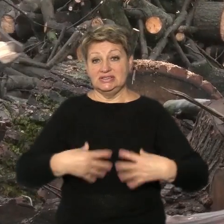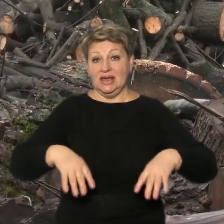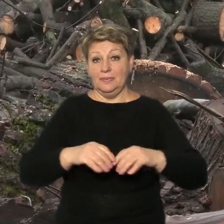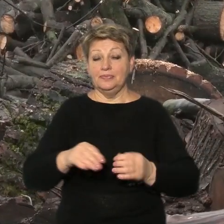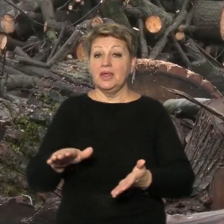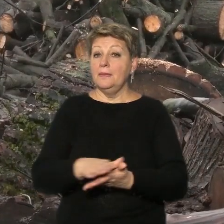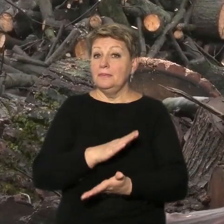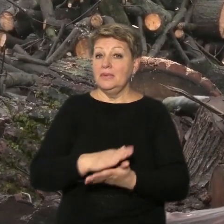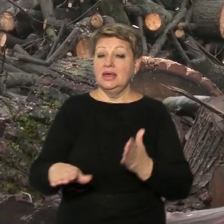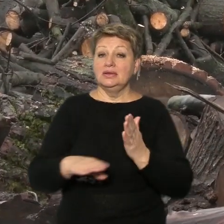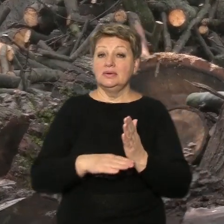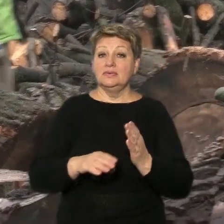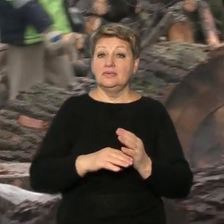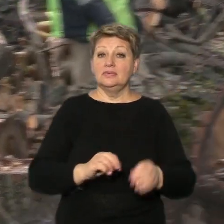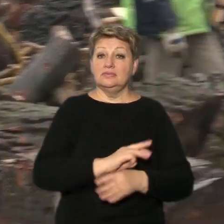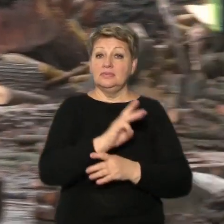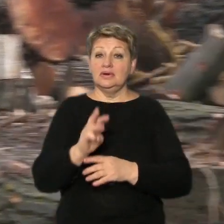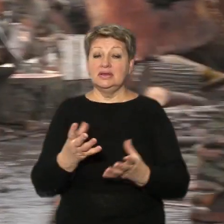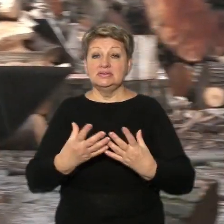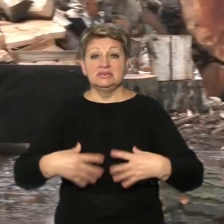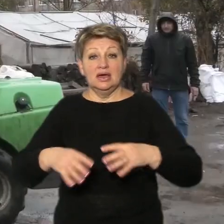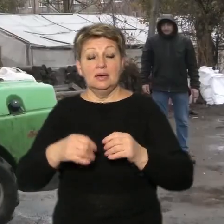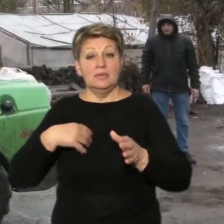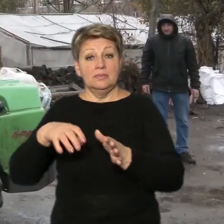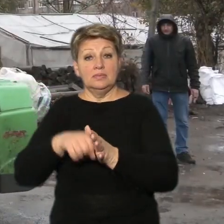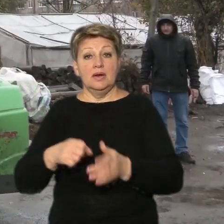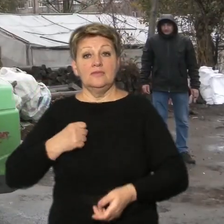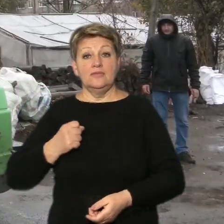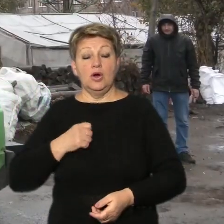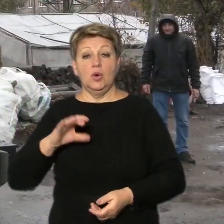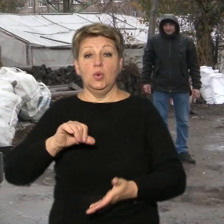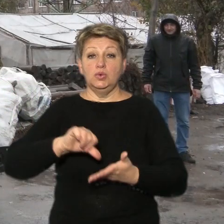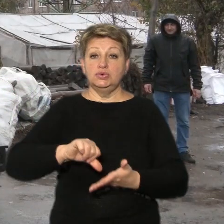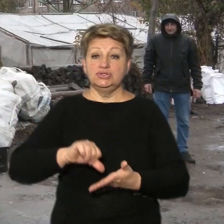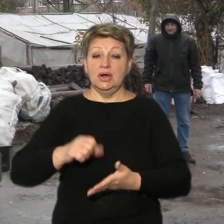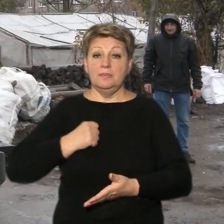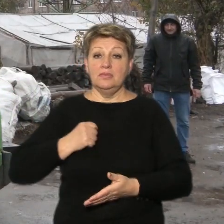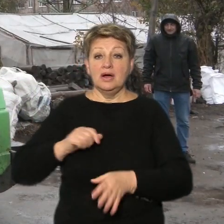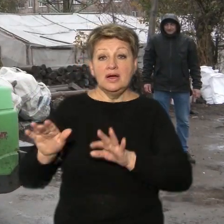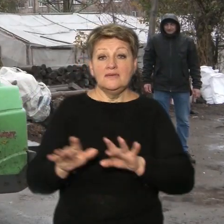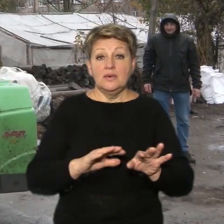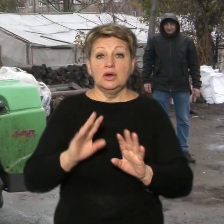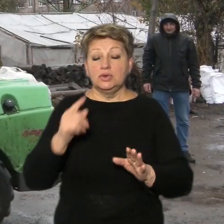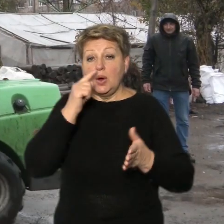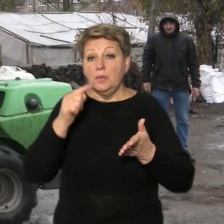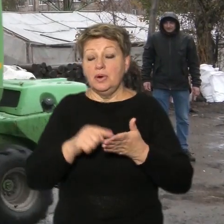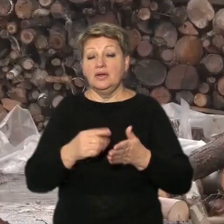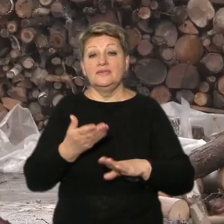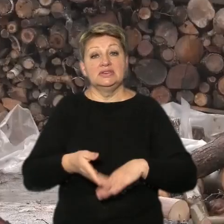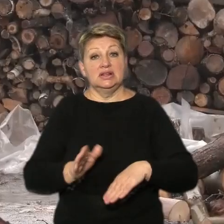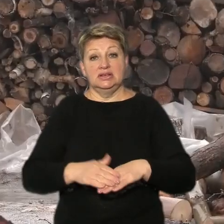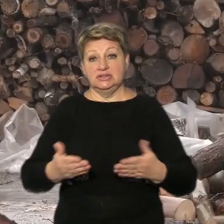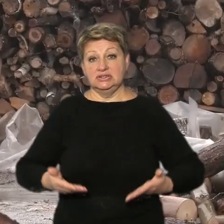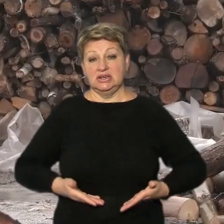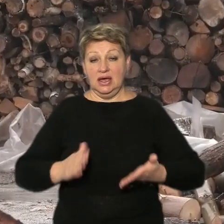Безоплатно дровами забезпечують також родини загиблих військових, учасників бойових дій та тих, хто опинився у складних життєвих обставинах.